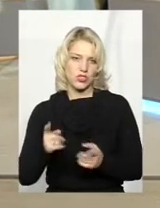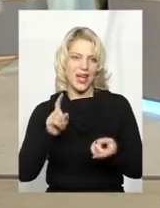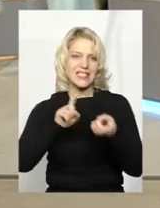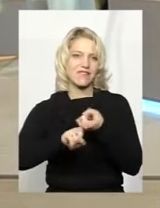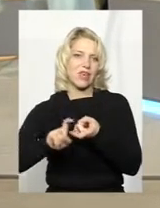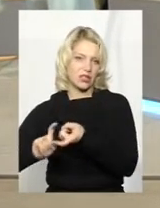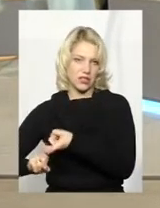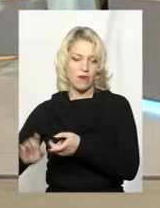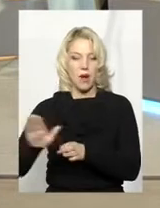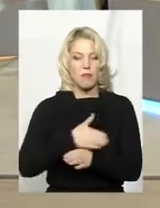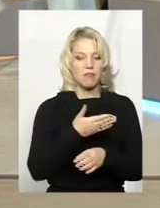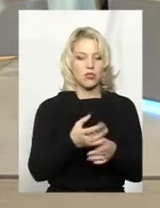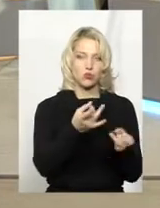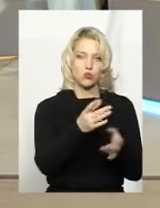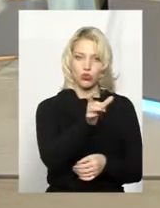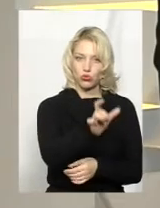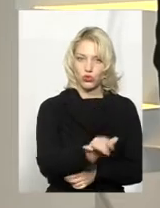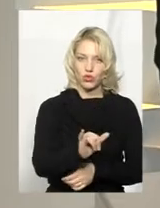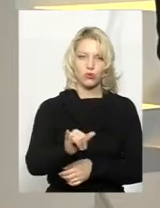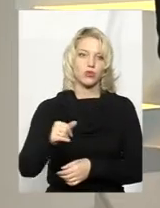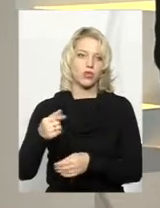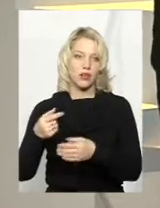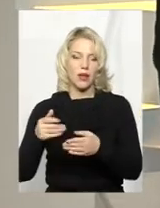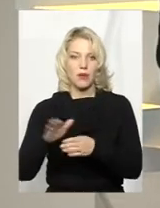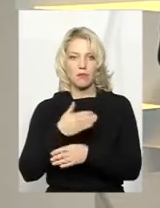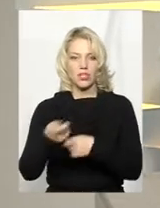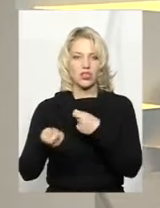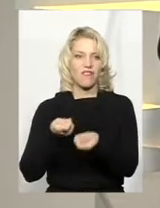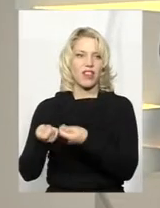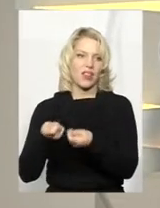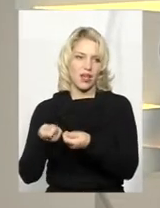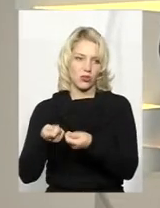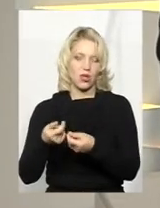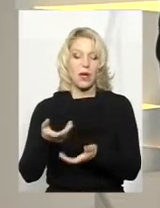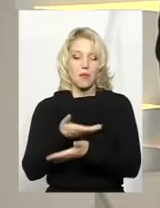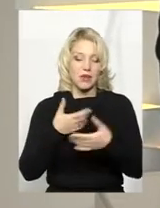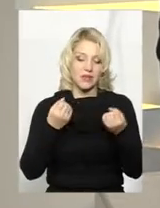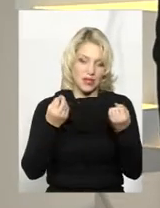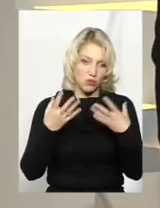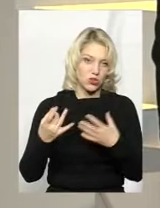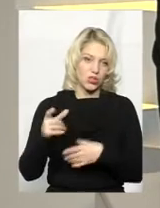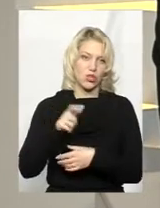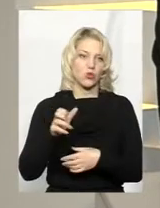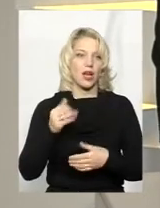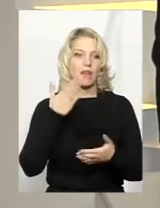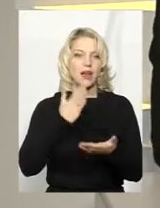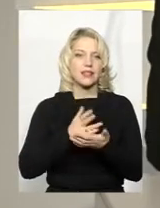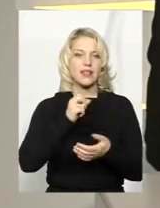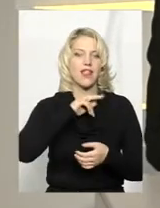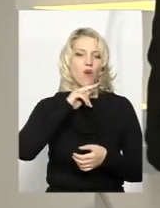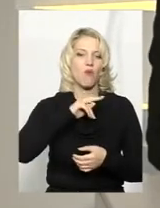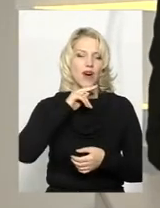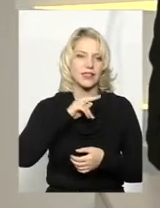між простою людиною і між владою. В принципі, ми усі прості люди, але мається на увазі